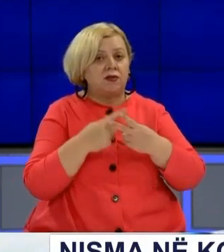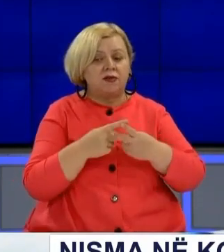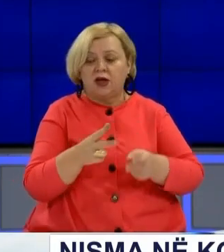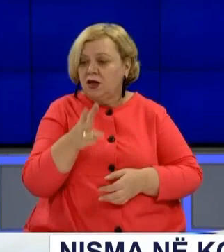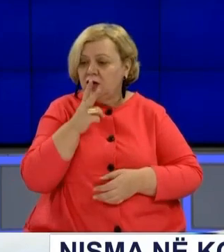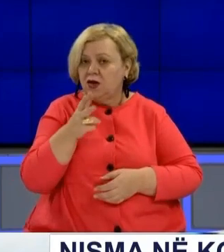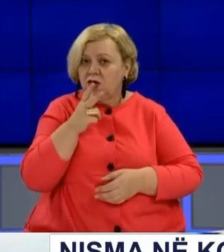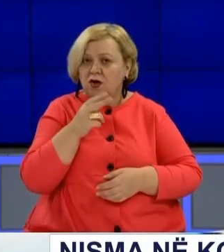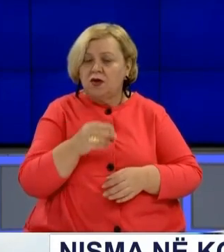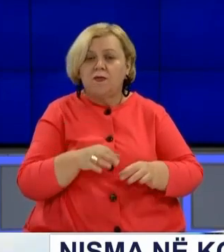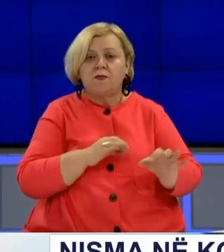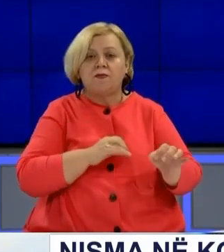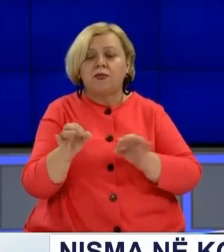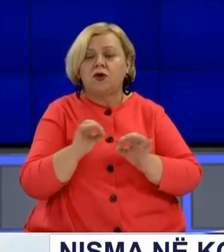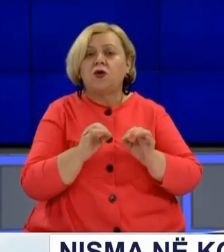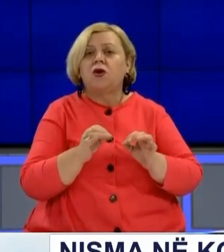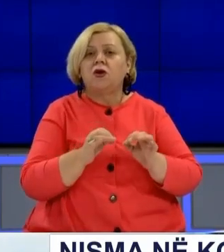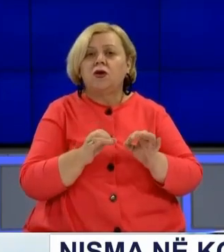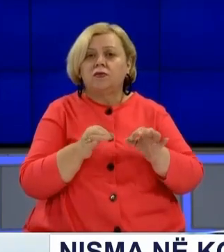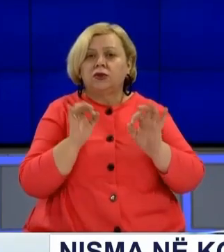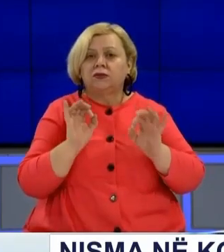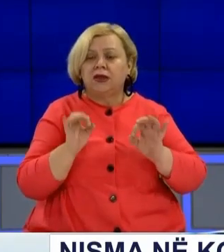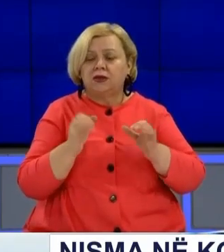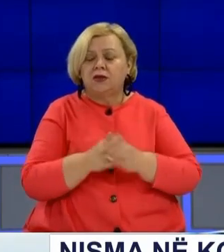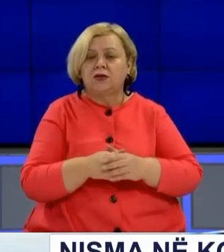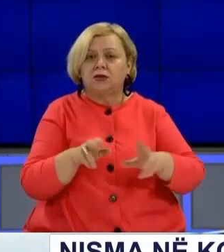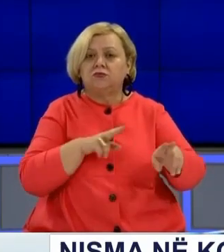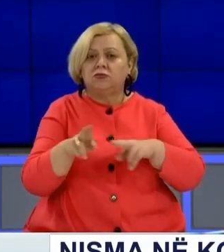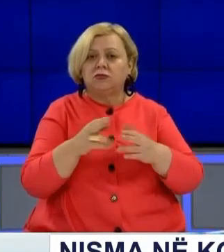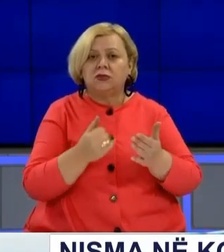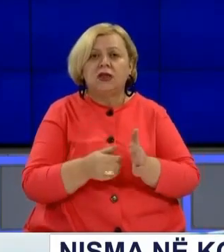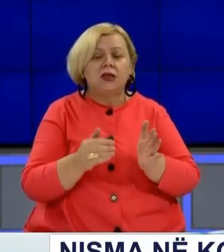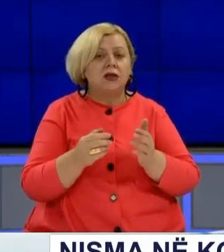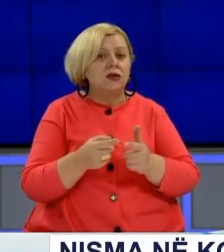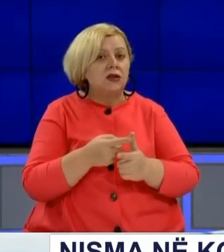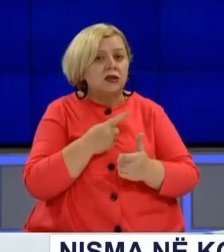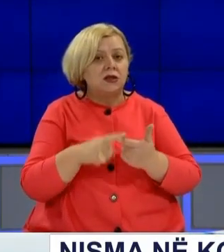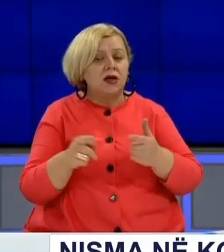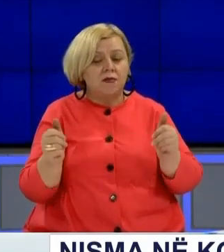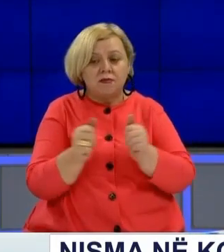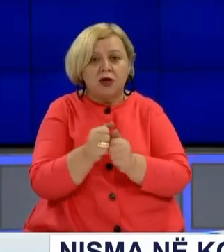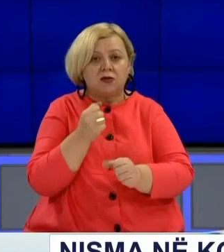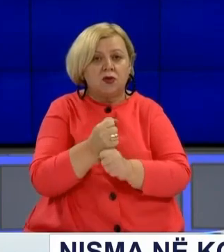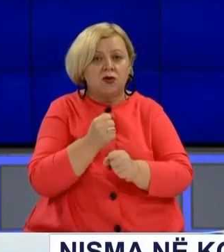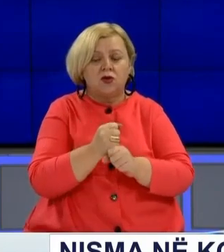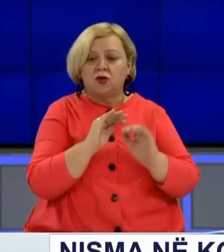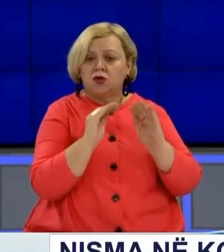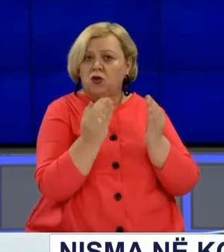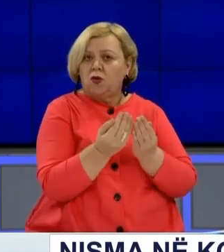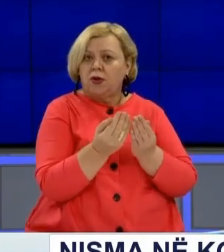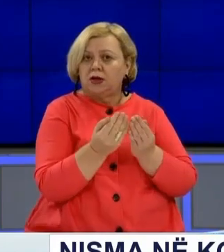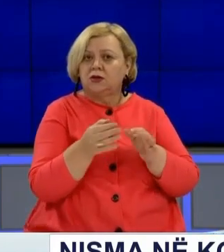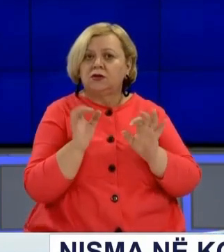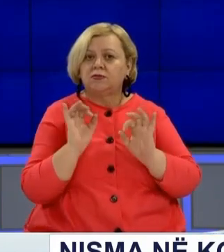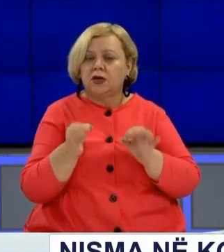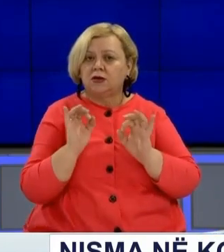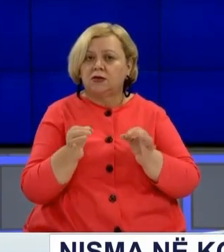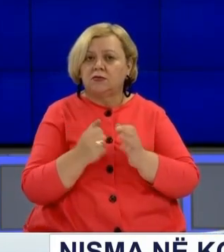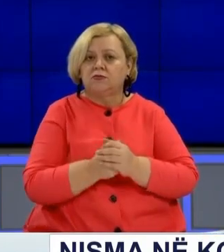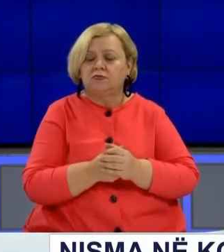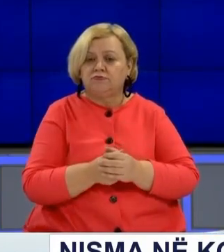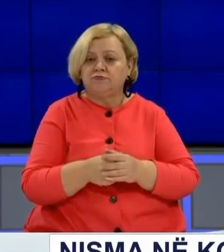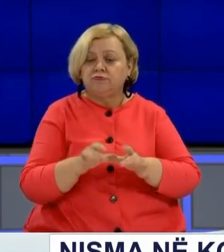kërkuar nga Prokuroria Speciale Kosovës të sëqaroj publikun nëse ka pasur bashkëpunim me dhomate specializuara në funksion të